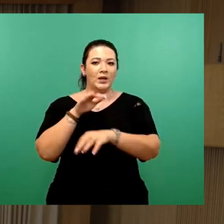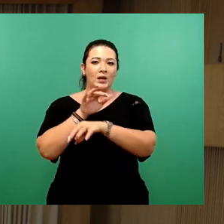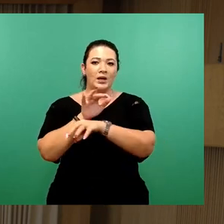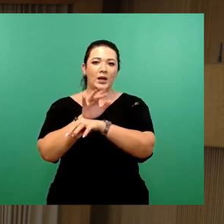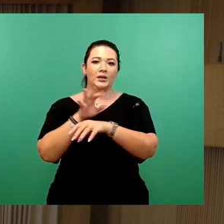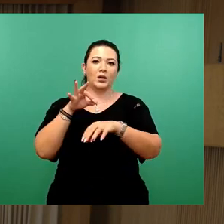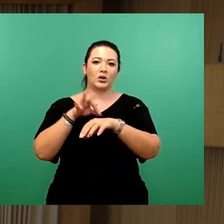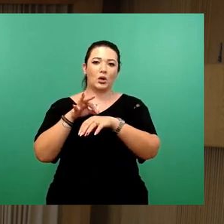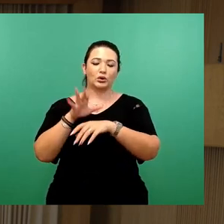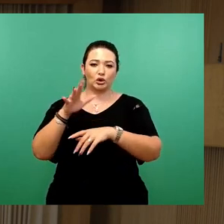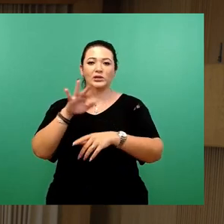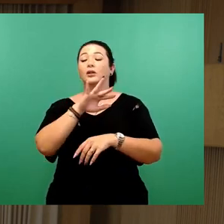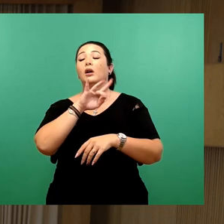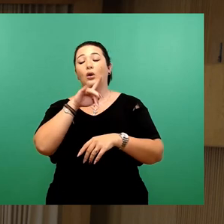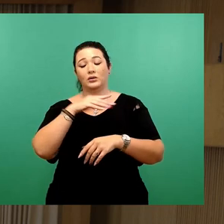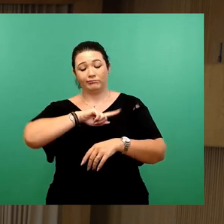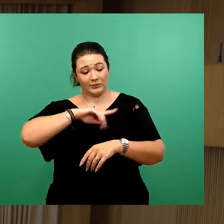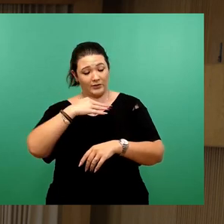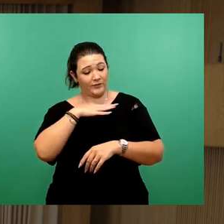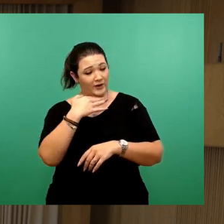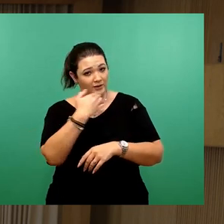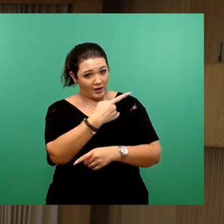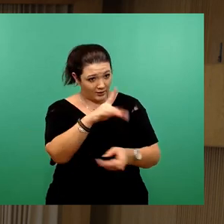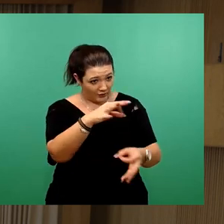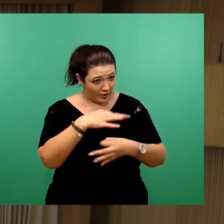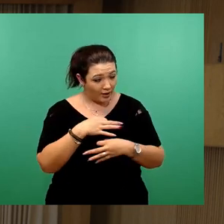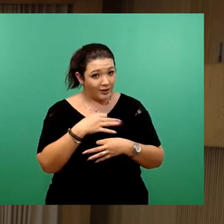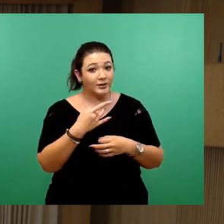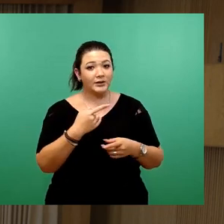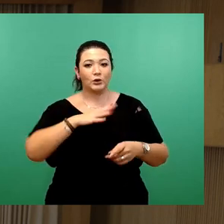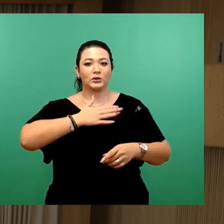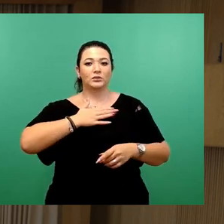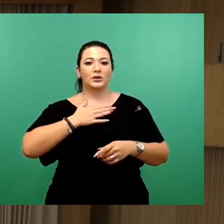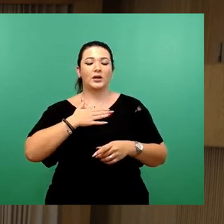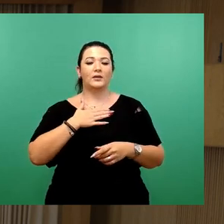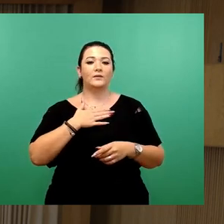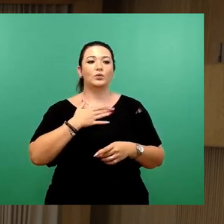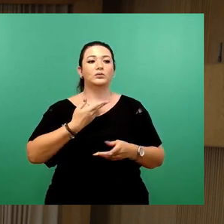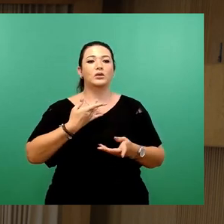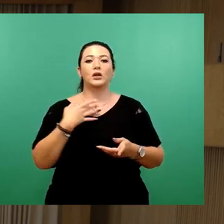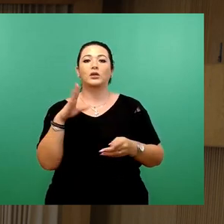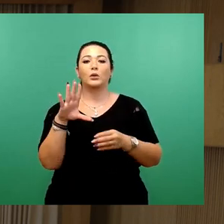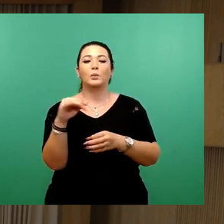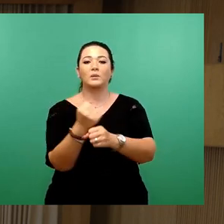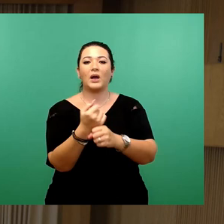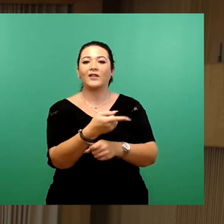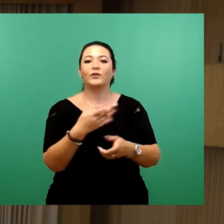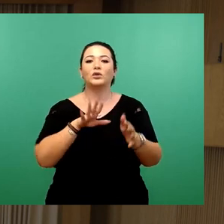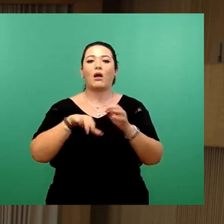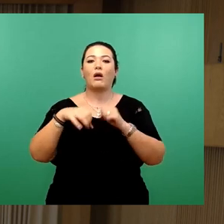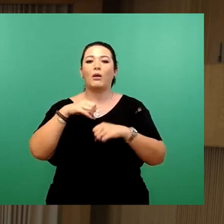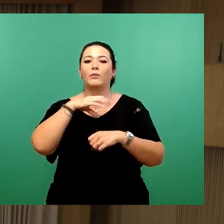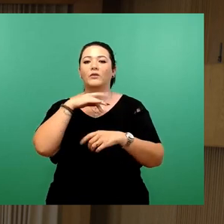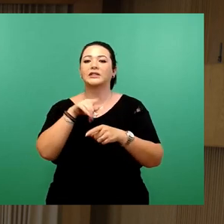-Wissermann, vielen Dank auch von mir für die Frage. Die Beteiligung der Landeshauptstadt an der Stadtentwässerung Dresden GmbH wird aus